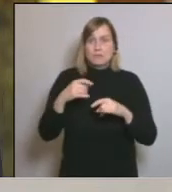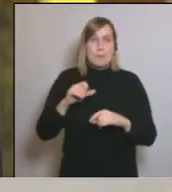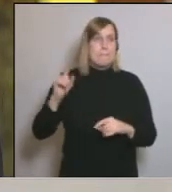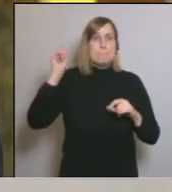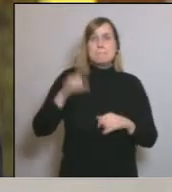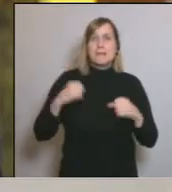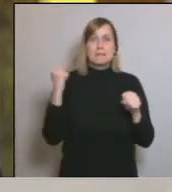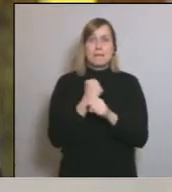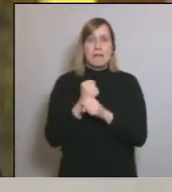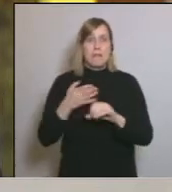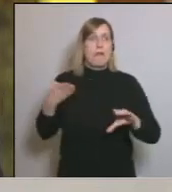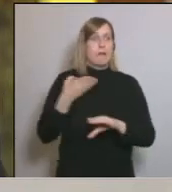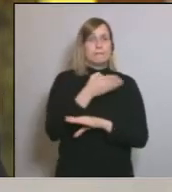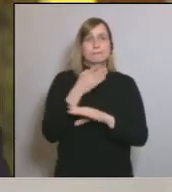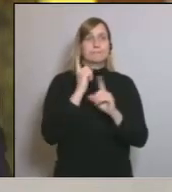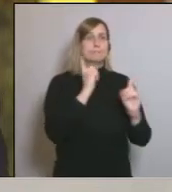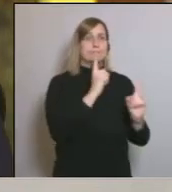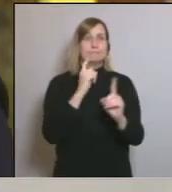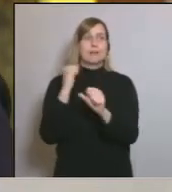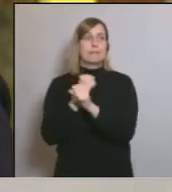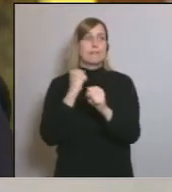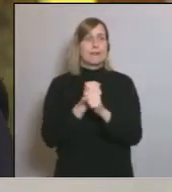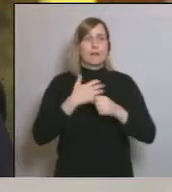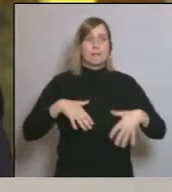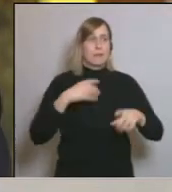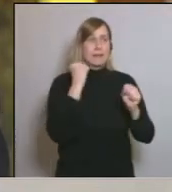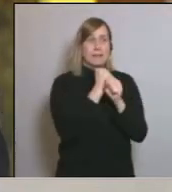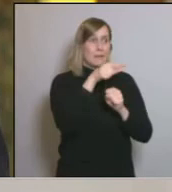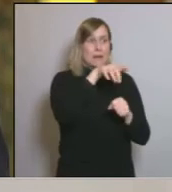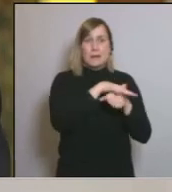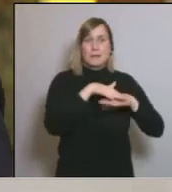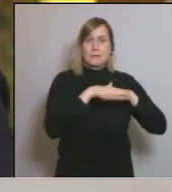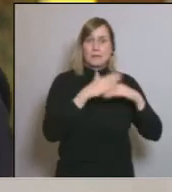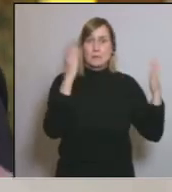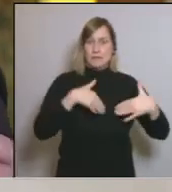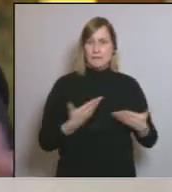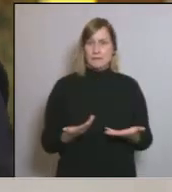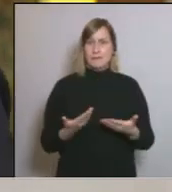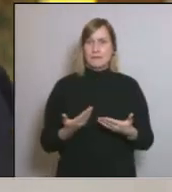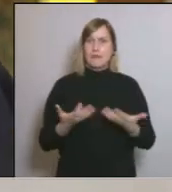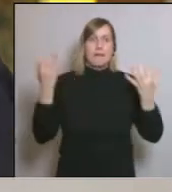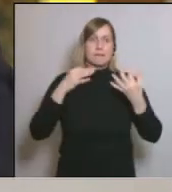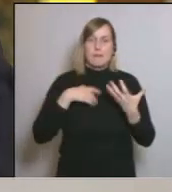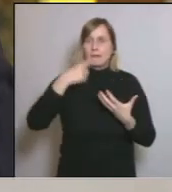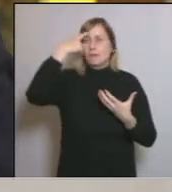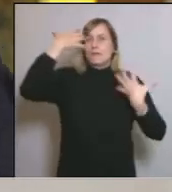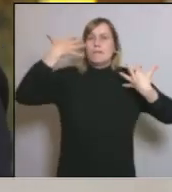de desplaçar per anar a treball per anar a treballs no essencials. Hem d'aplicar el sentit comú en qualsevol decisió que prenguem